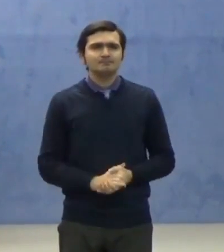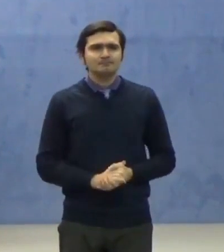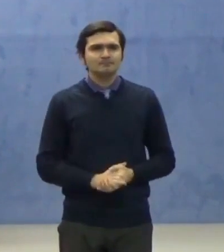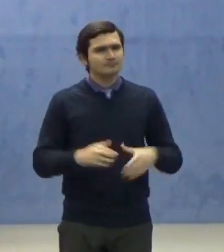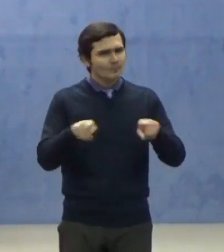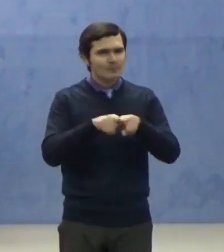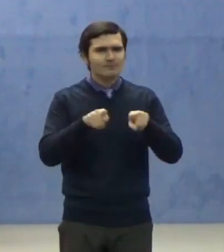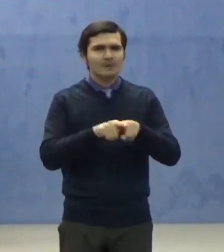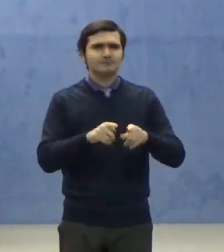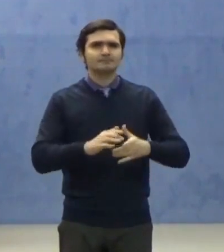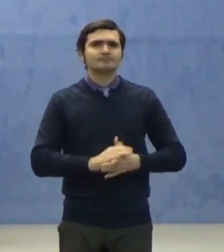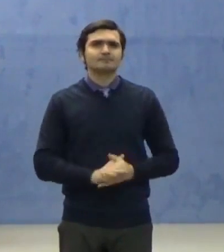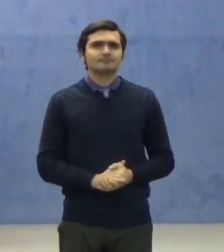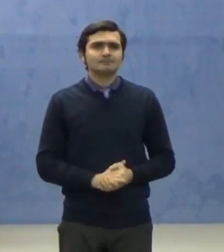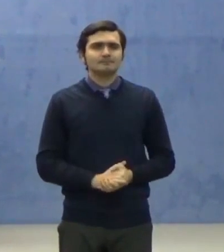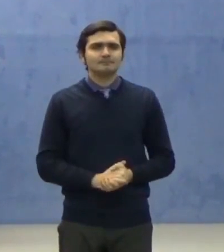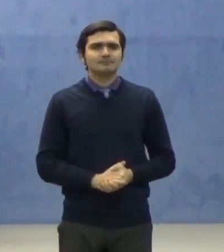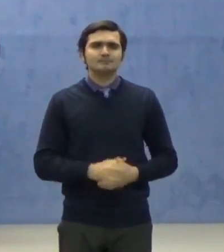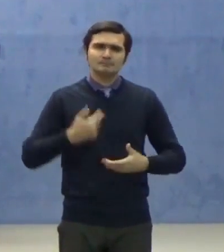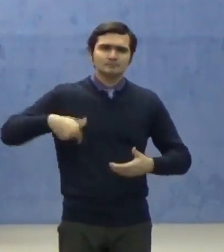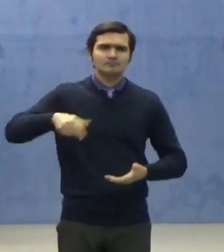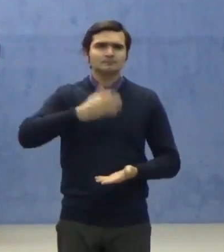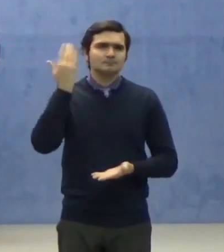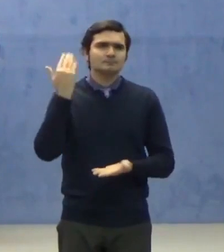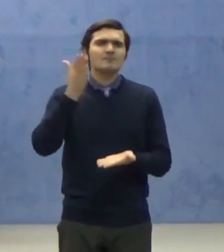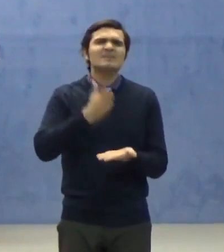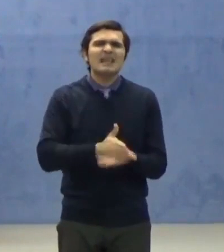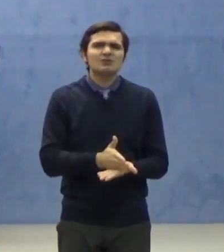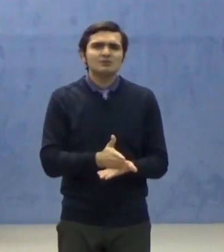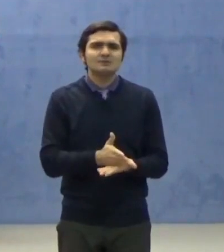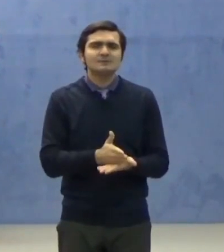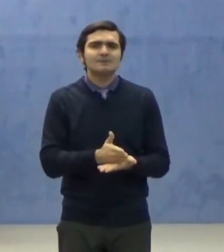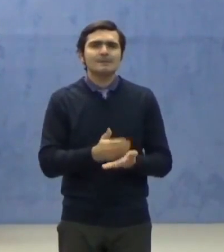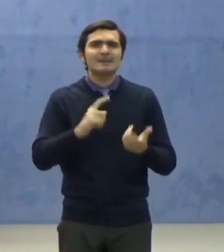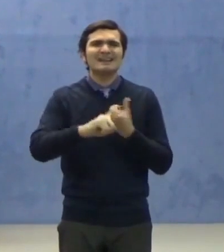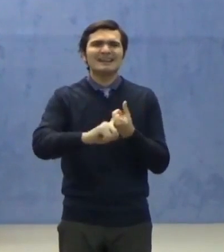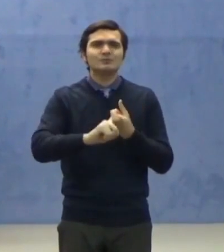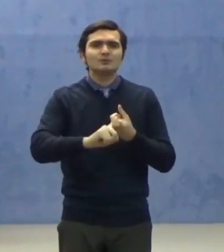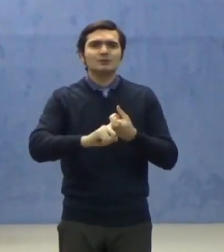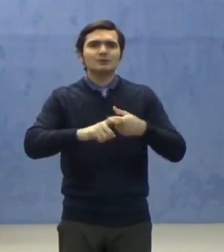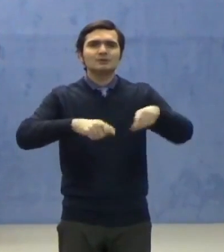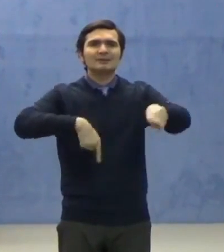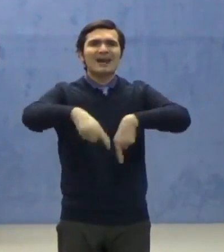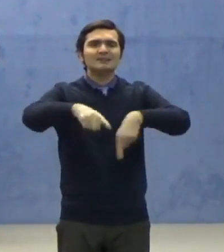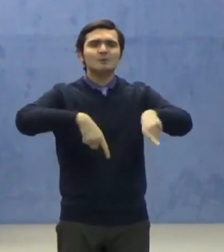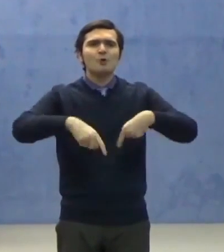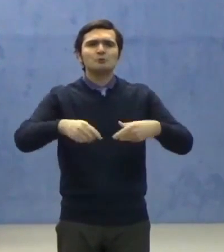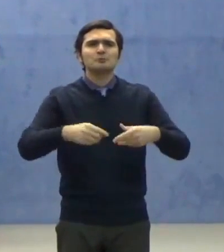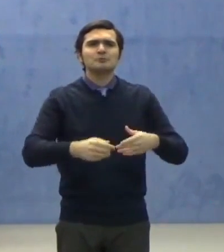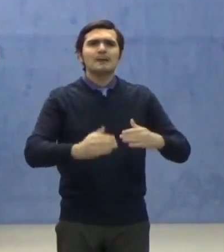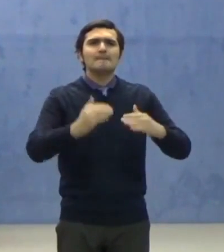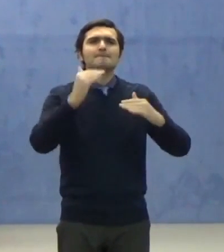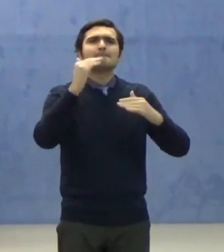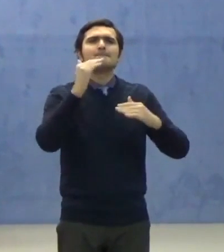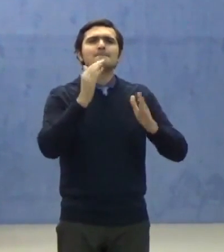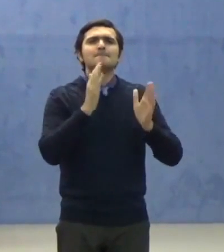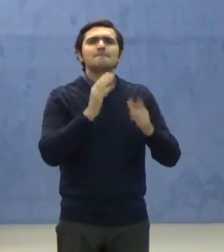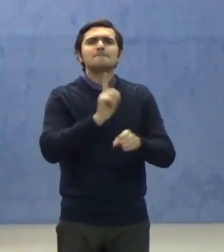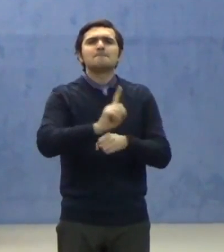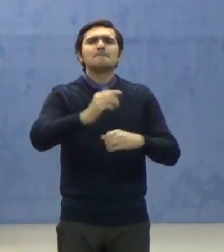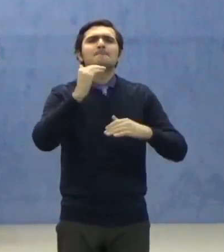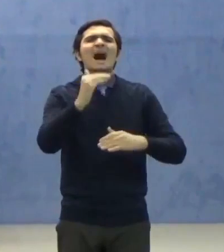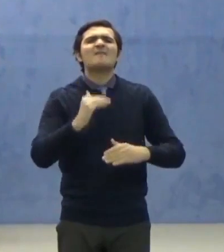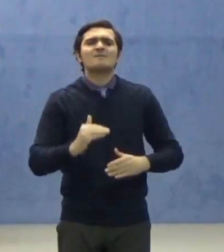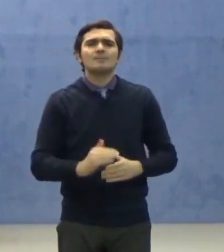Totodată, am decis cu privire la transportul de marfă că toți